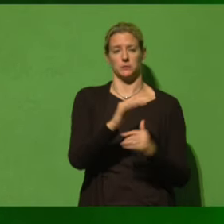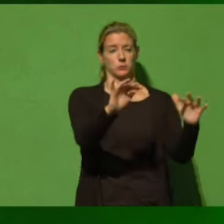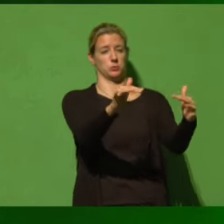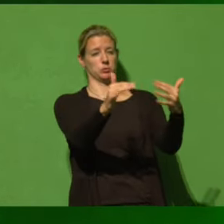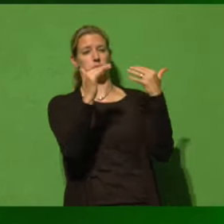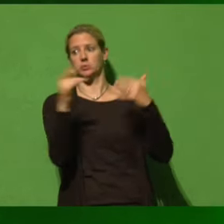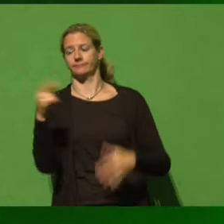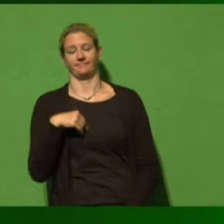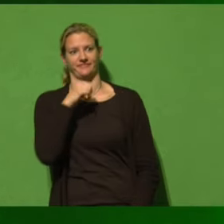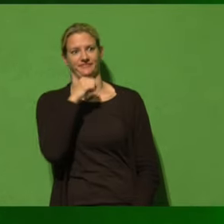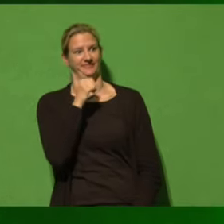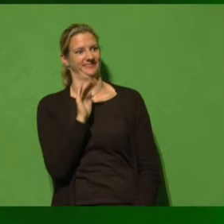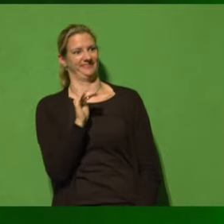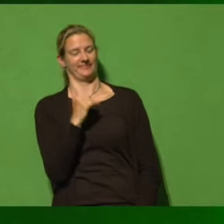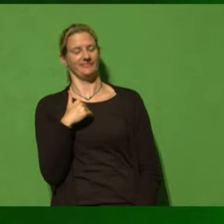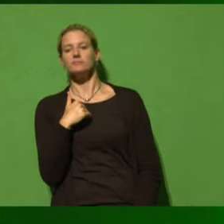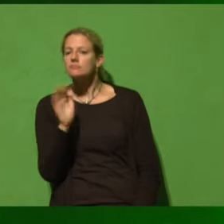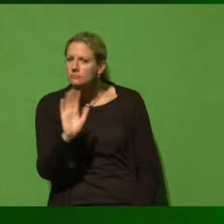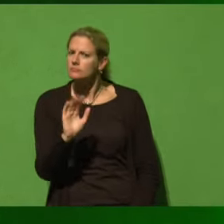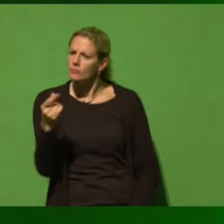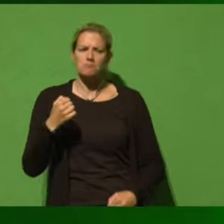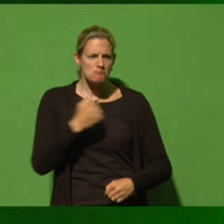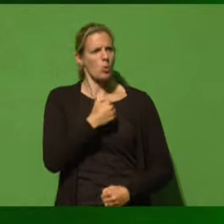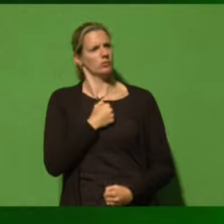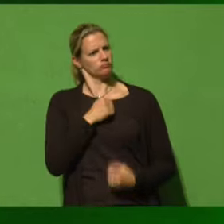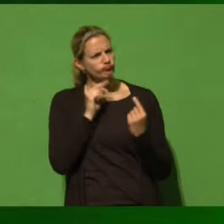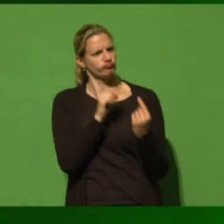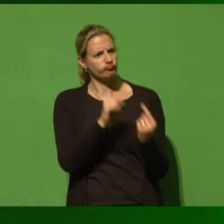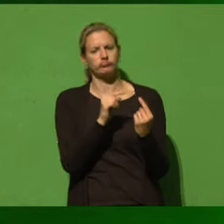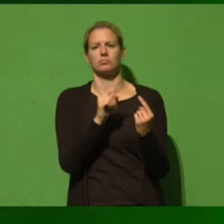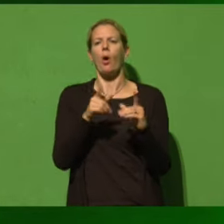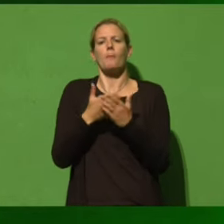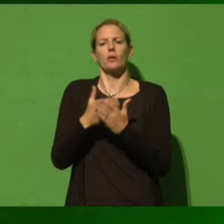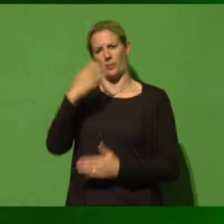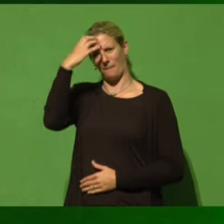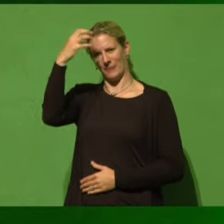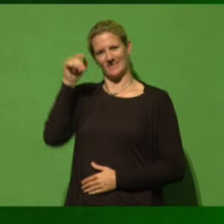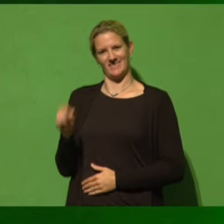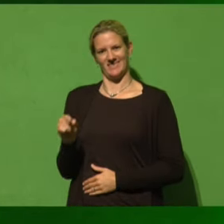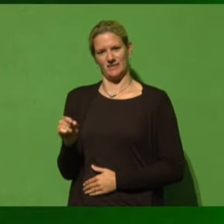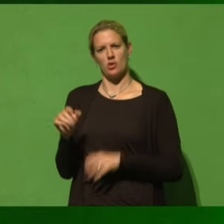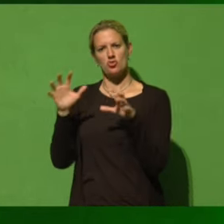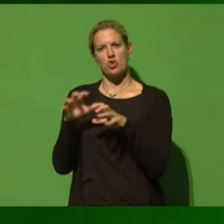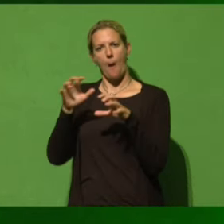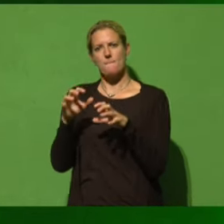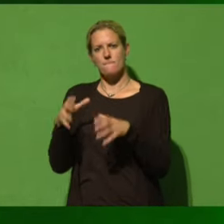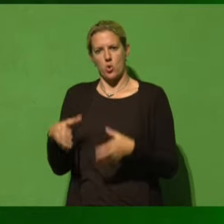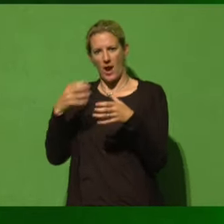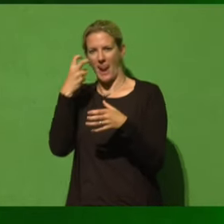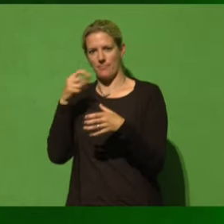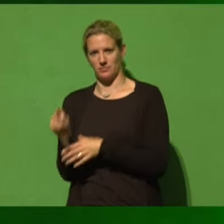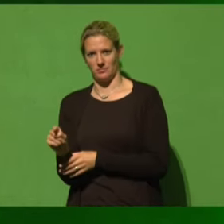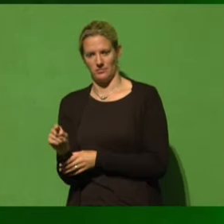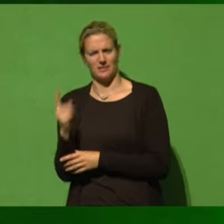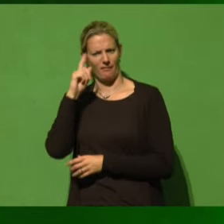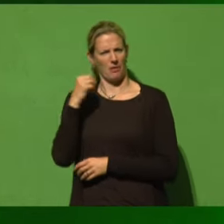Deshalb bin ich so froh, dass ihr nicht zurückschreckt, wenn ein Prinz, es ist kein Faschingsprinz, wie ich jetzt lernen musste, sondern angeblich